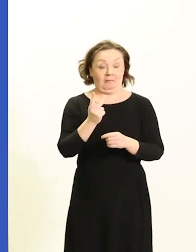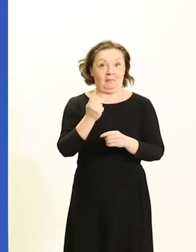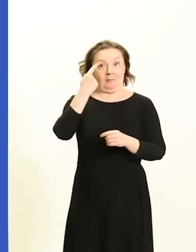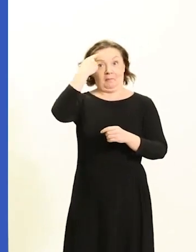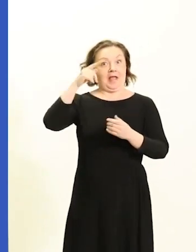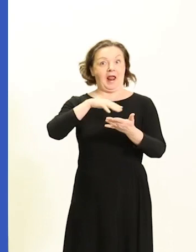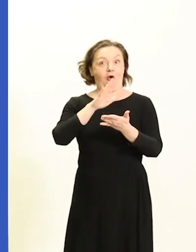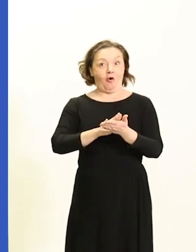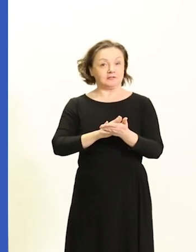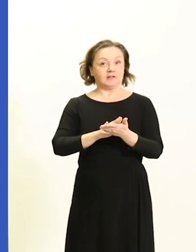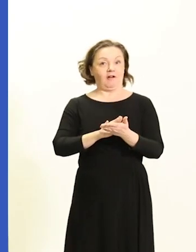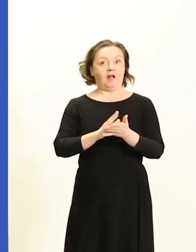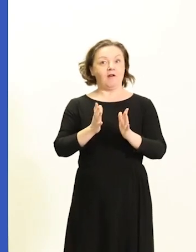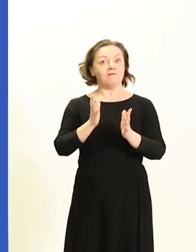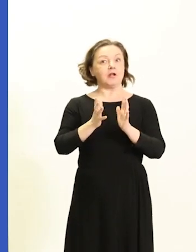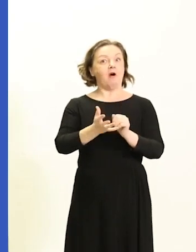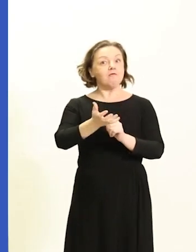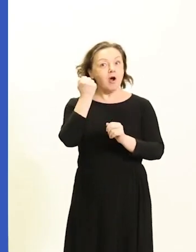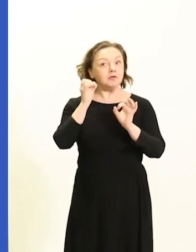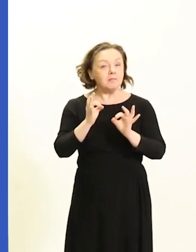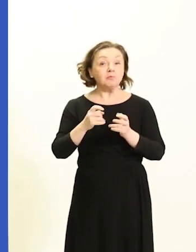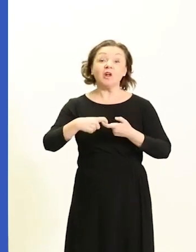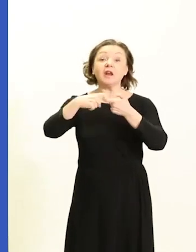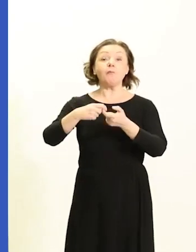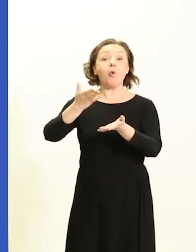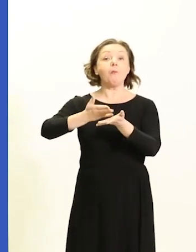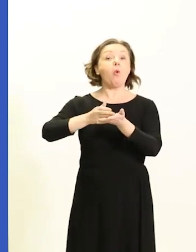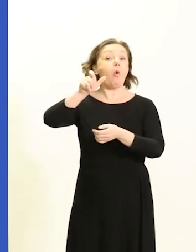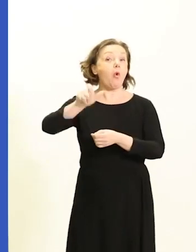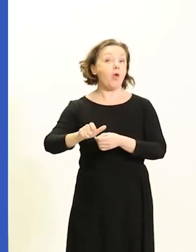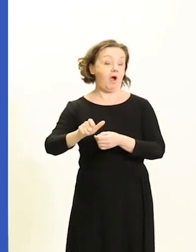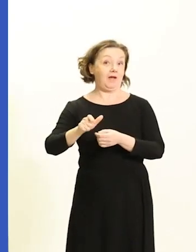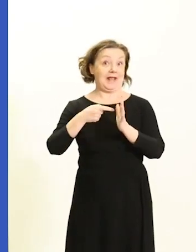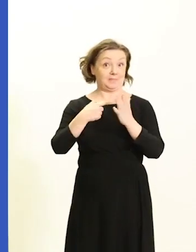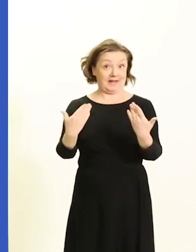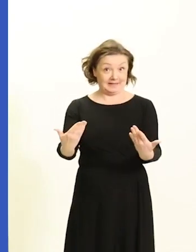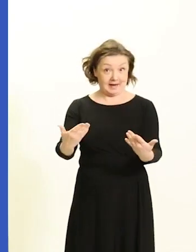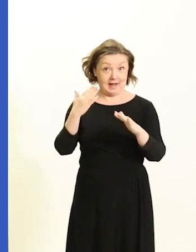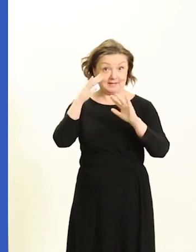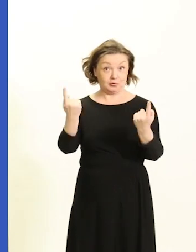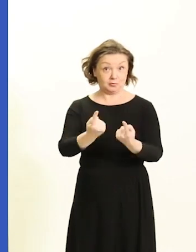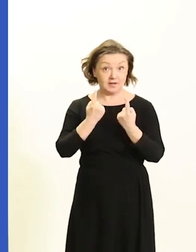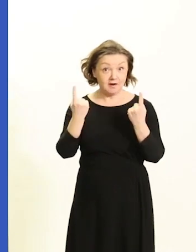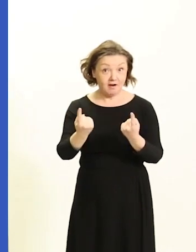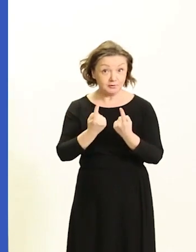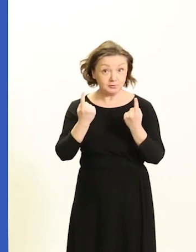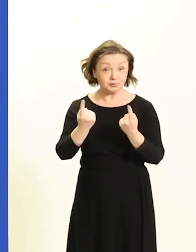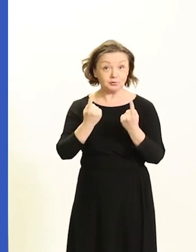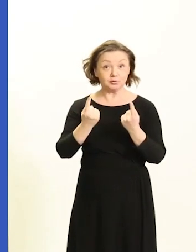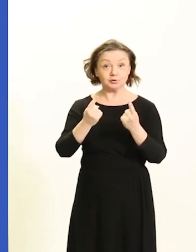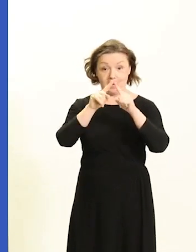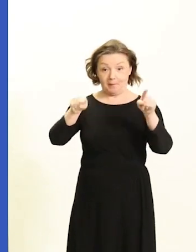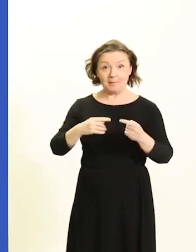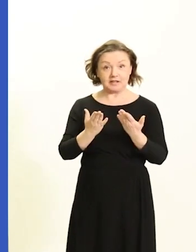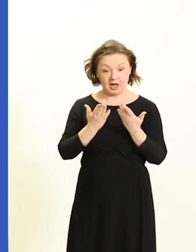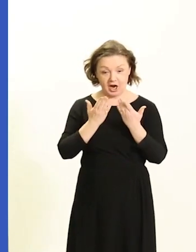nopeasti mä viiton, mutta se tietysti riippuu siitä, että kuinka nopea puhuja on. Esimerkiksi tämänpäiväisessä tiedotustilaisuudessa oli aika paljon lukupuhuntaa, eli